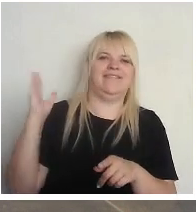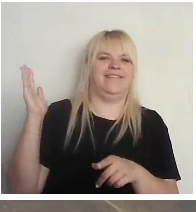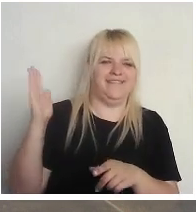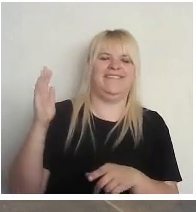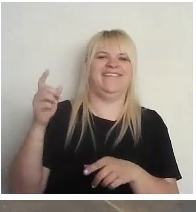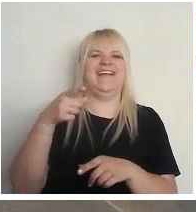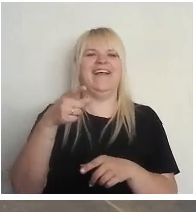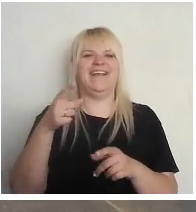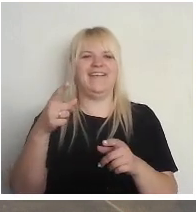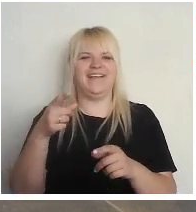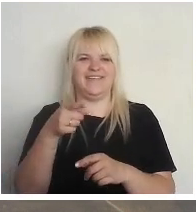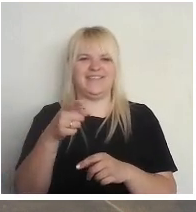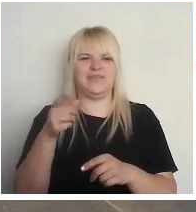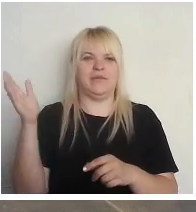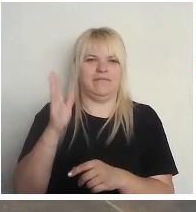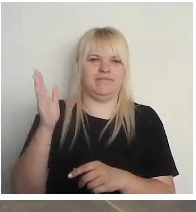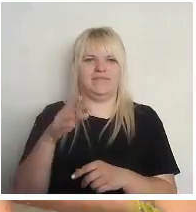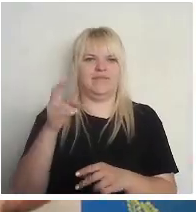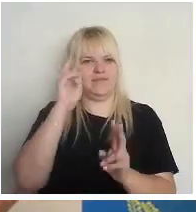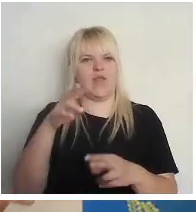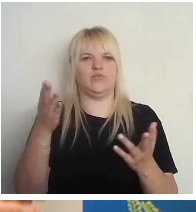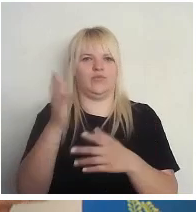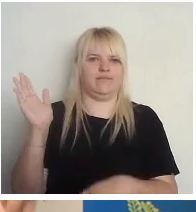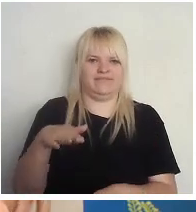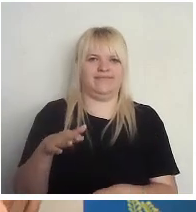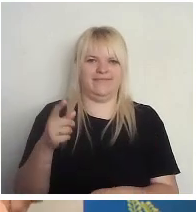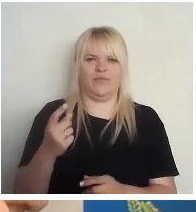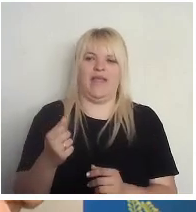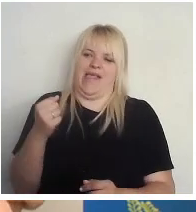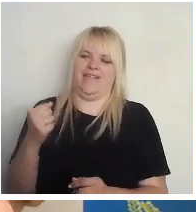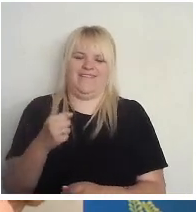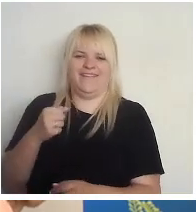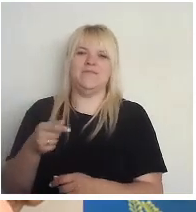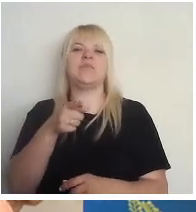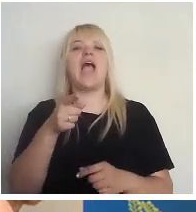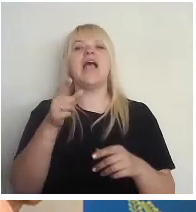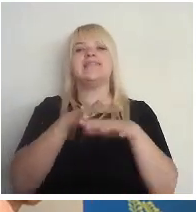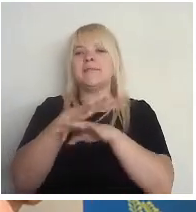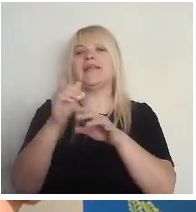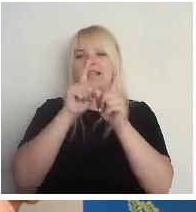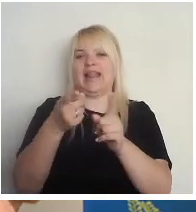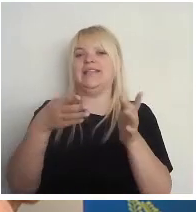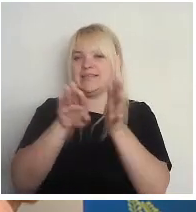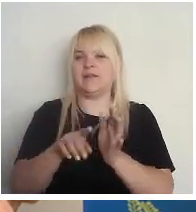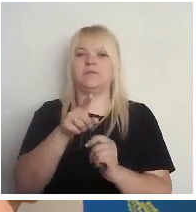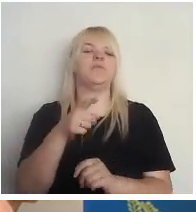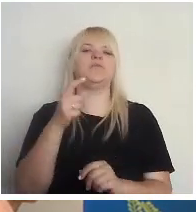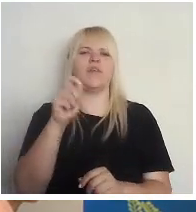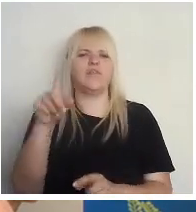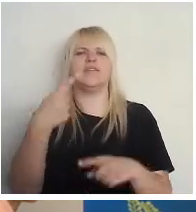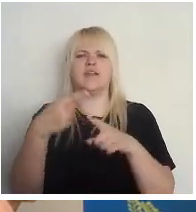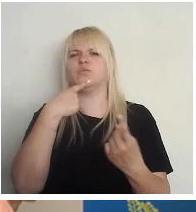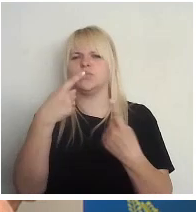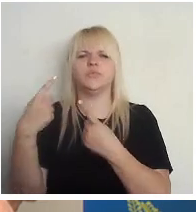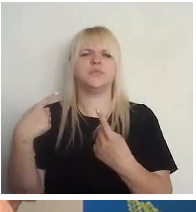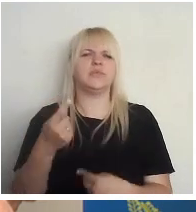Paldies, ka tu tās tev uzturas savādāks. Nezinu, kur tās kristas. Par sabiedrības līdzalību, ja mēs vērākārt pieskārāmies,